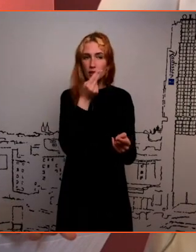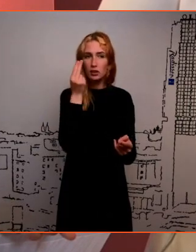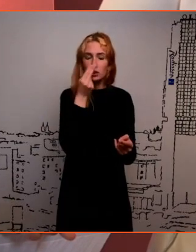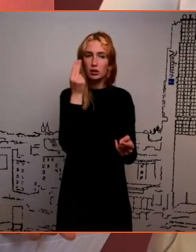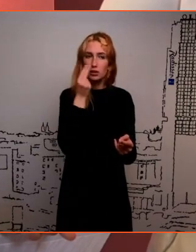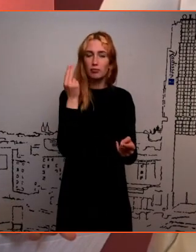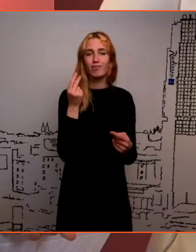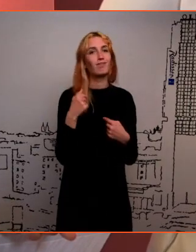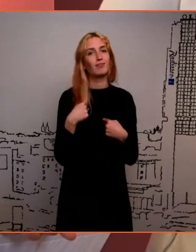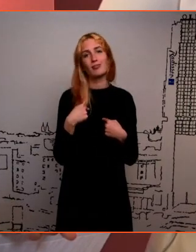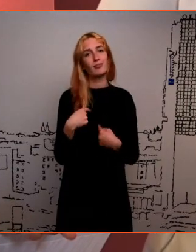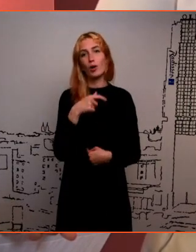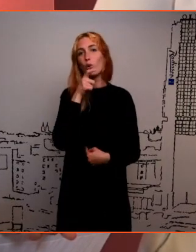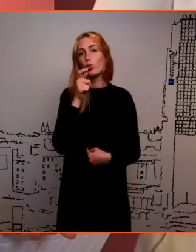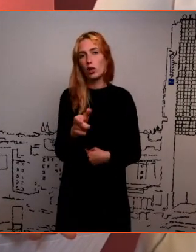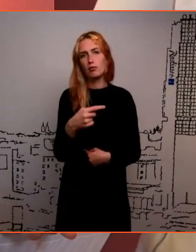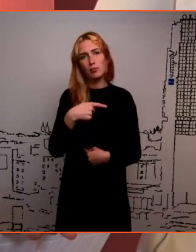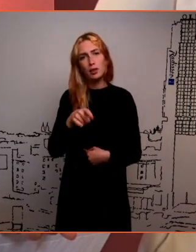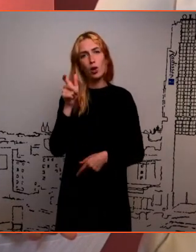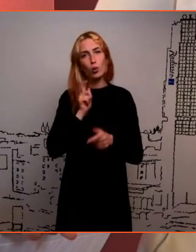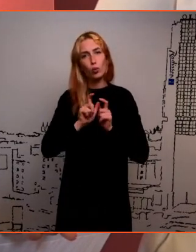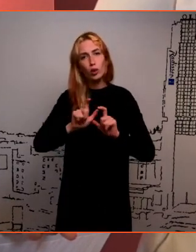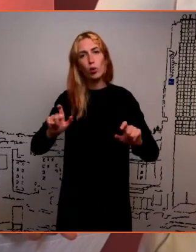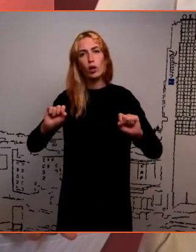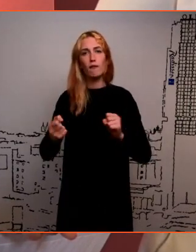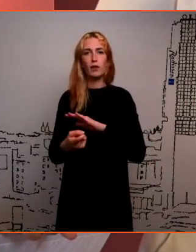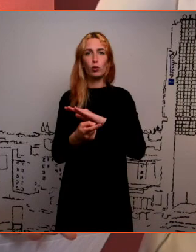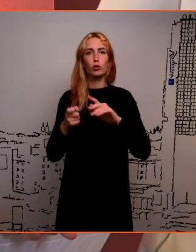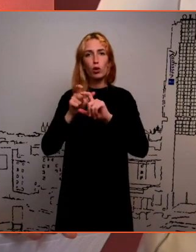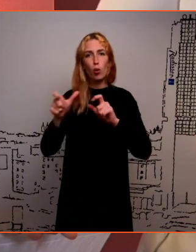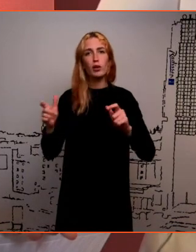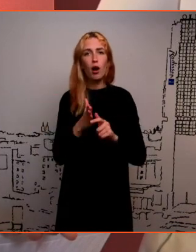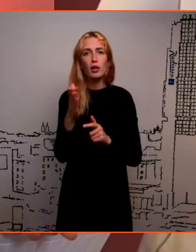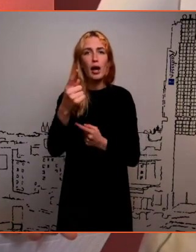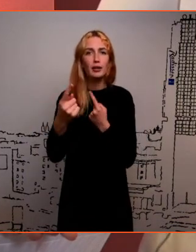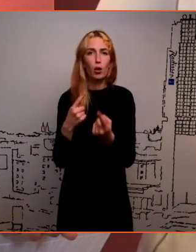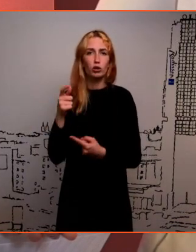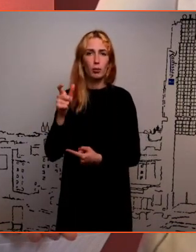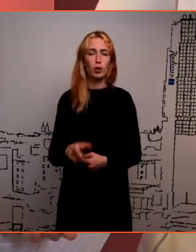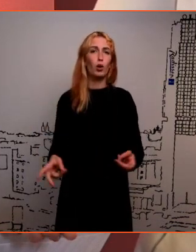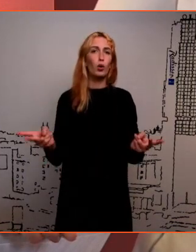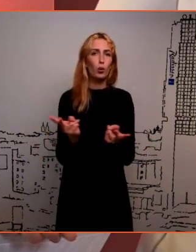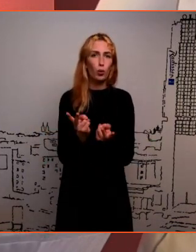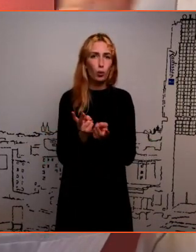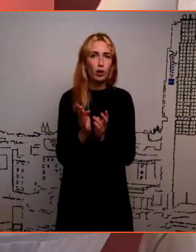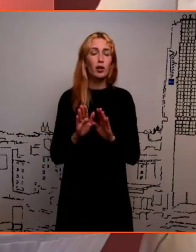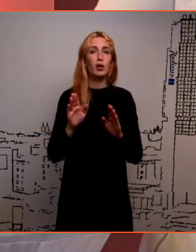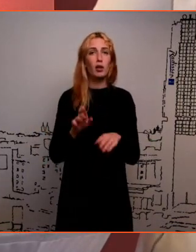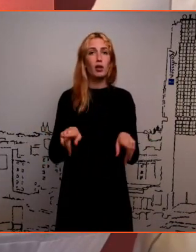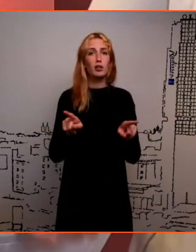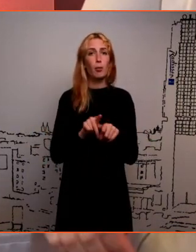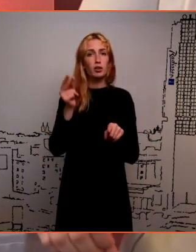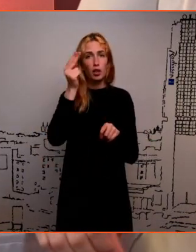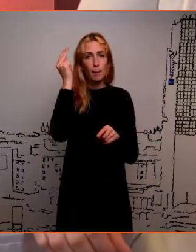Mina pigem ütleks, et mine sinna ülikooli või kutsekooli kõriärine ustamisele vahet eriala liigu, see on samas õpposekunnas vahetud